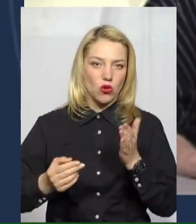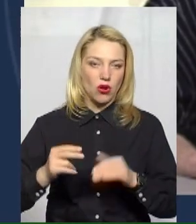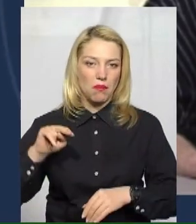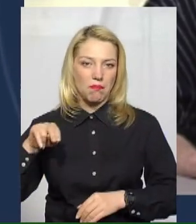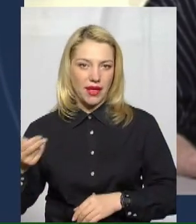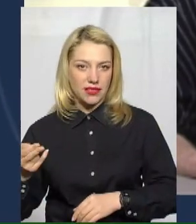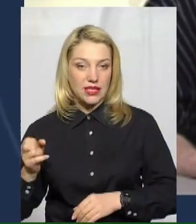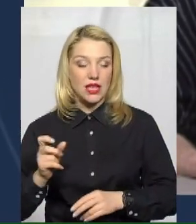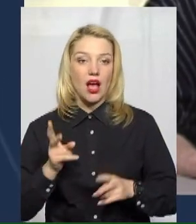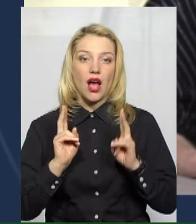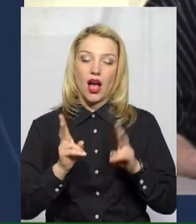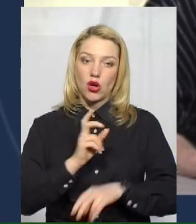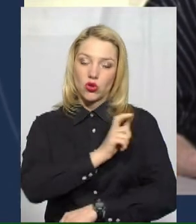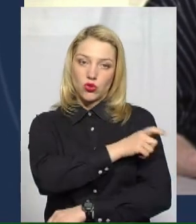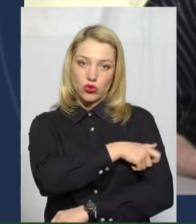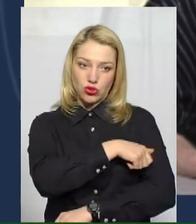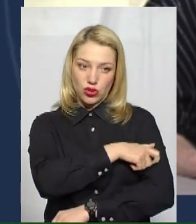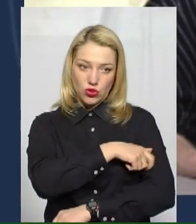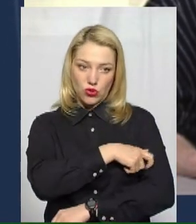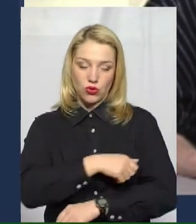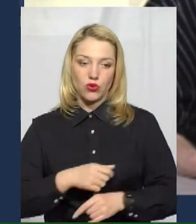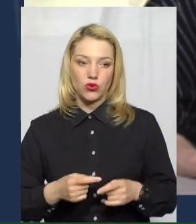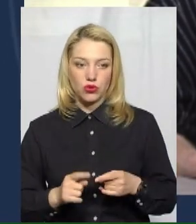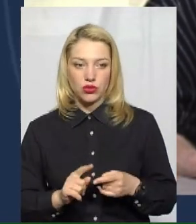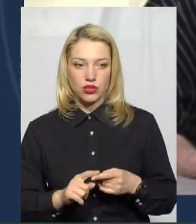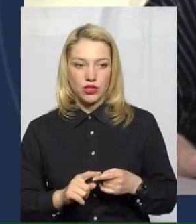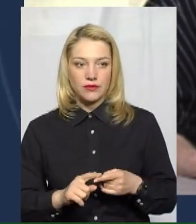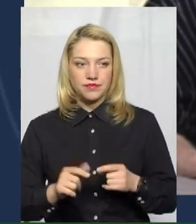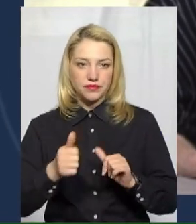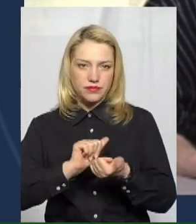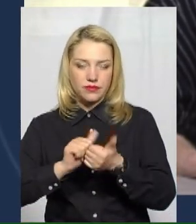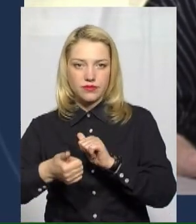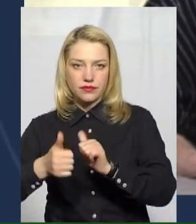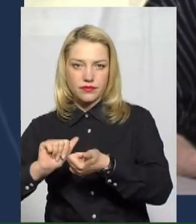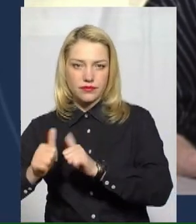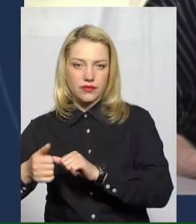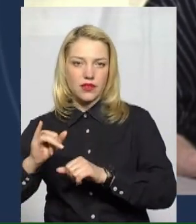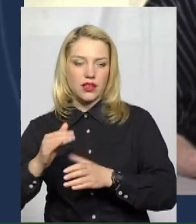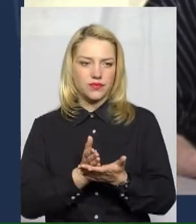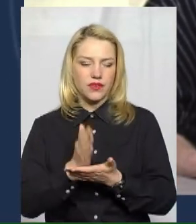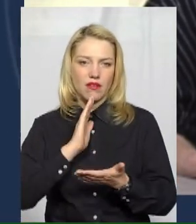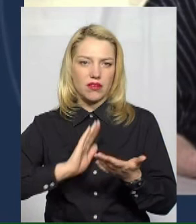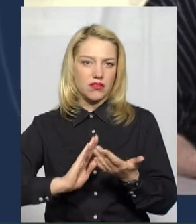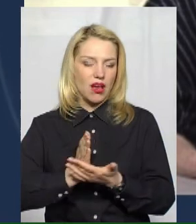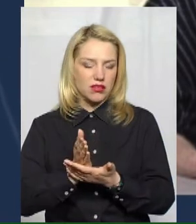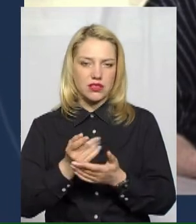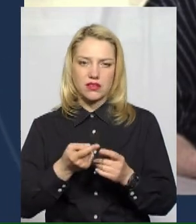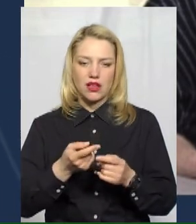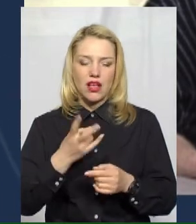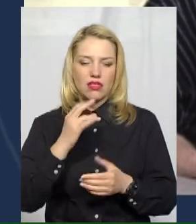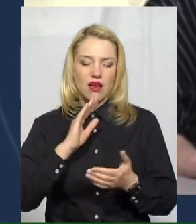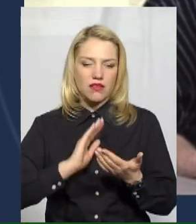черготують, вони взагалі-допово працюють. І на якості послуг, ніяким чином така ситуація не